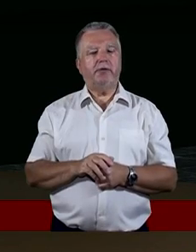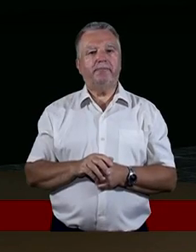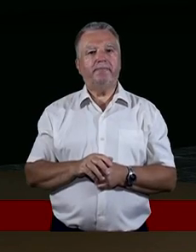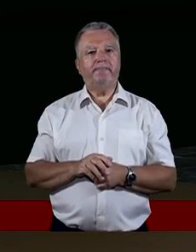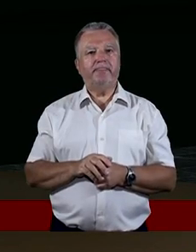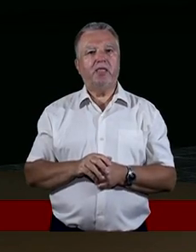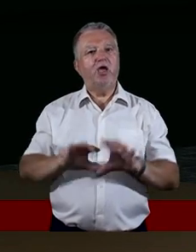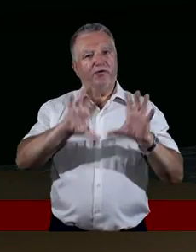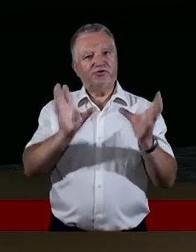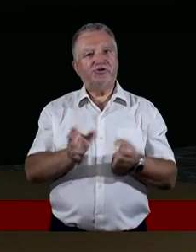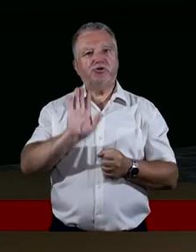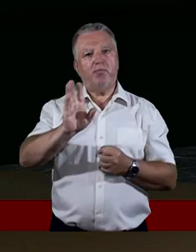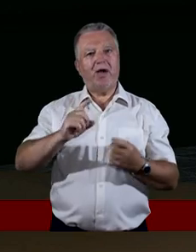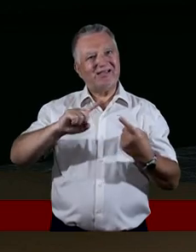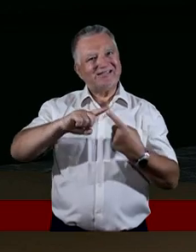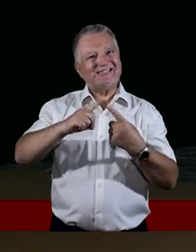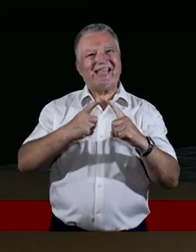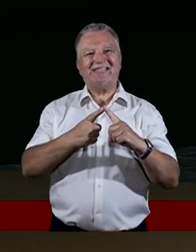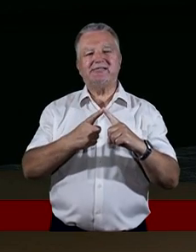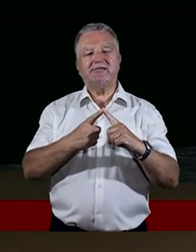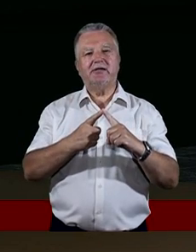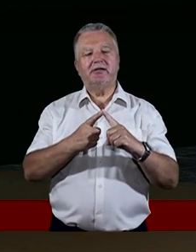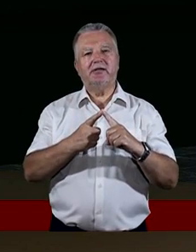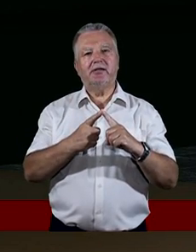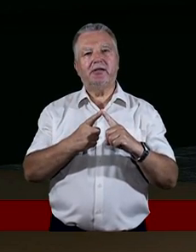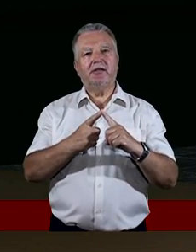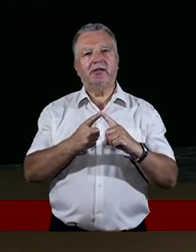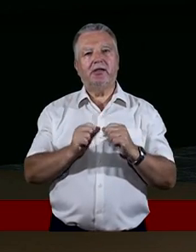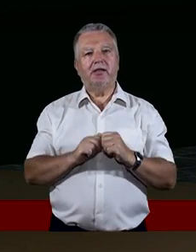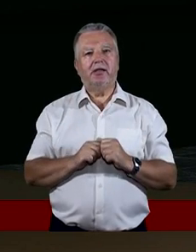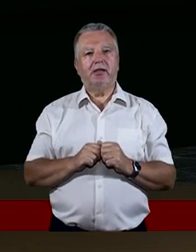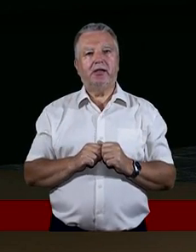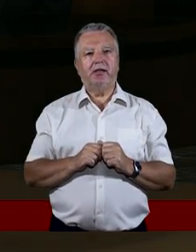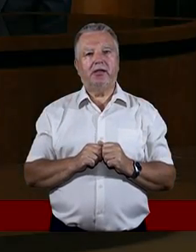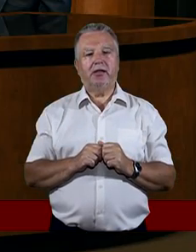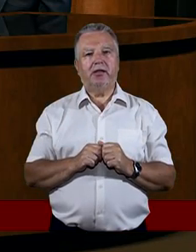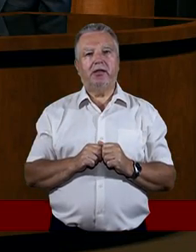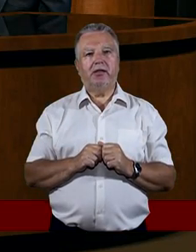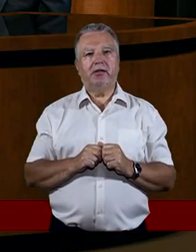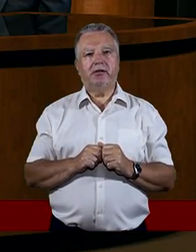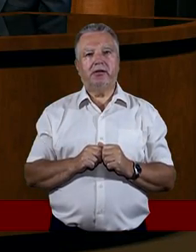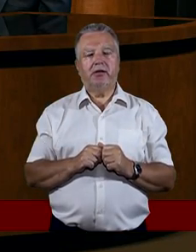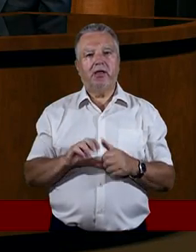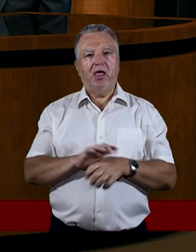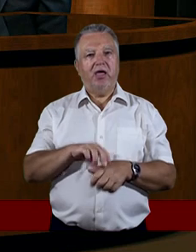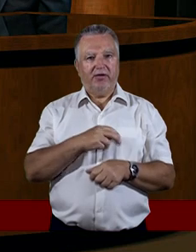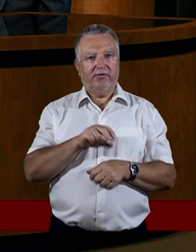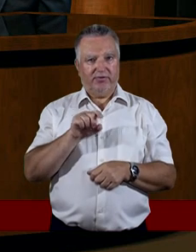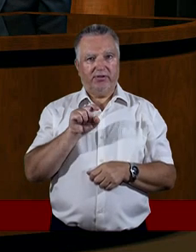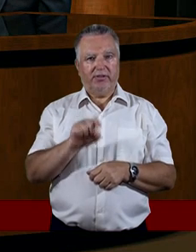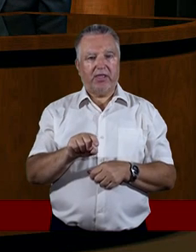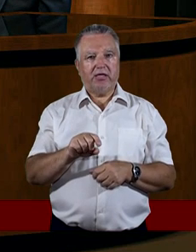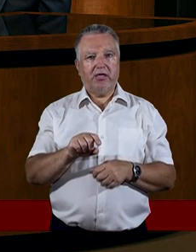więc wszystko to ma jakiś sens, prawda? W takich momentach w naszym życiu, gdzie